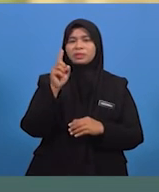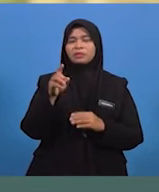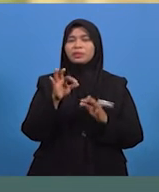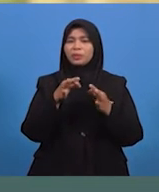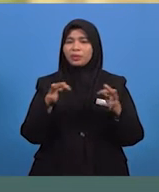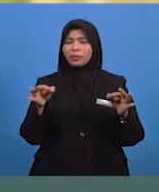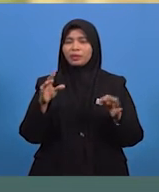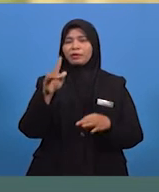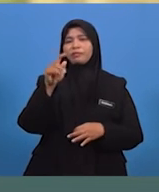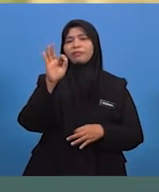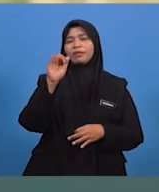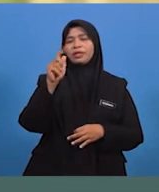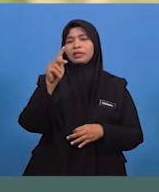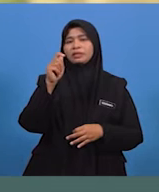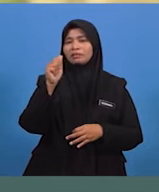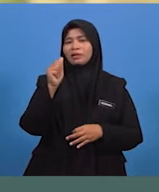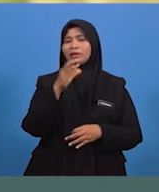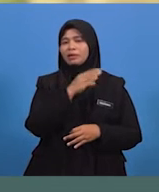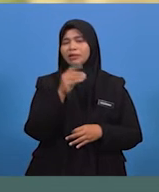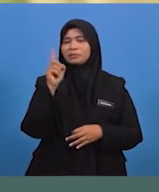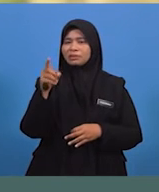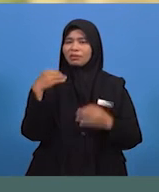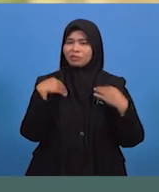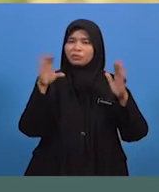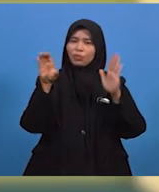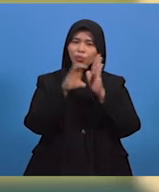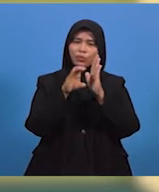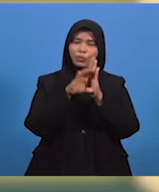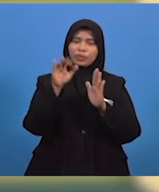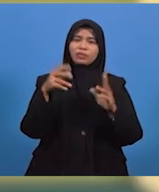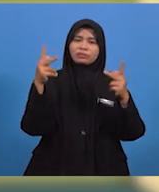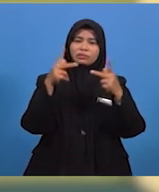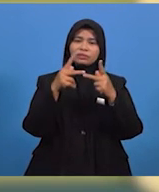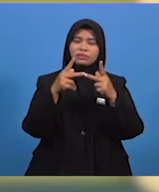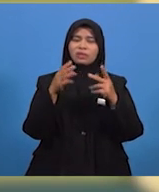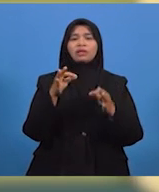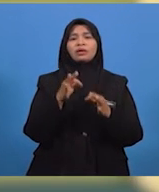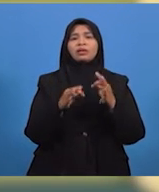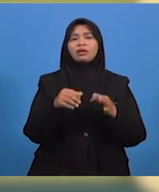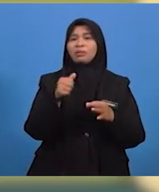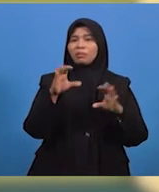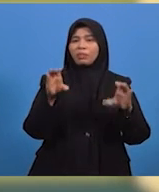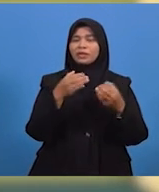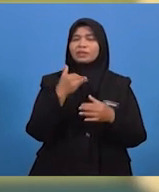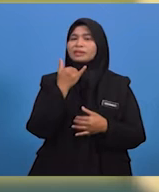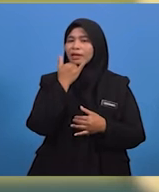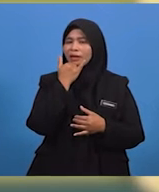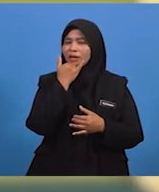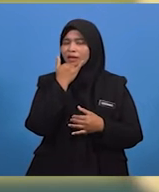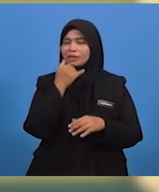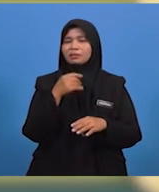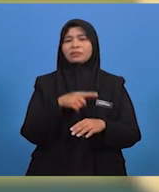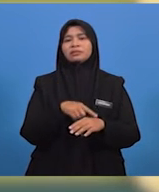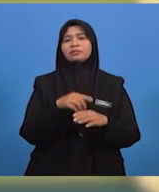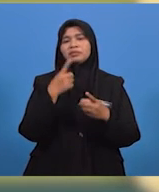menghuraikan fakta Dan disertakan dengan contoh yang sesuai. Sekiranya anda melakukan kesilapan